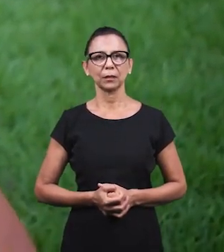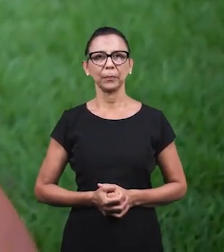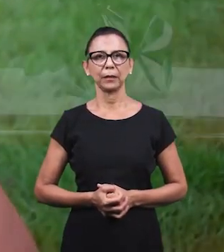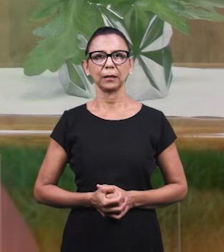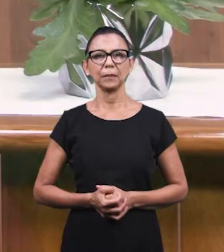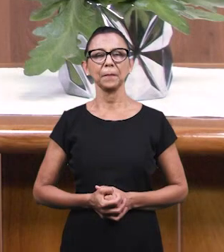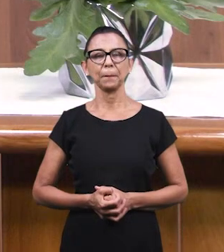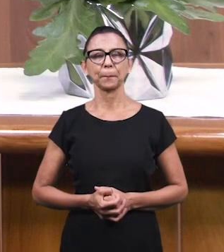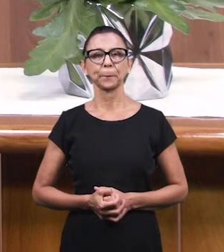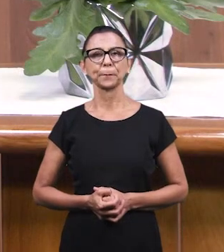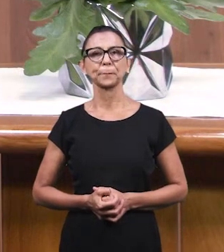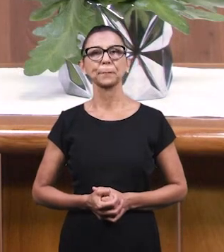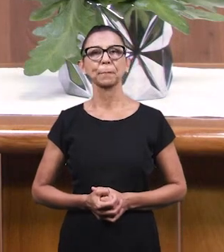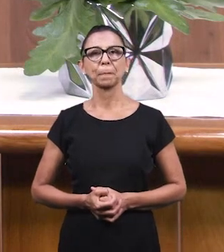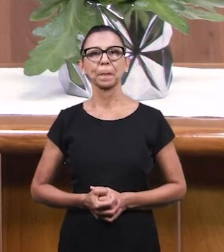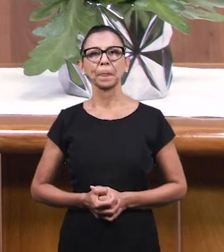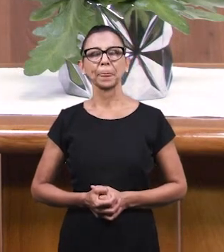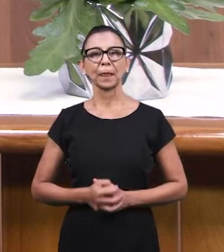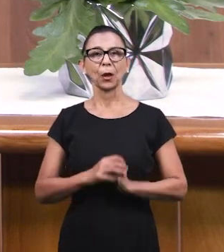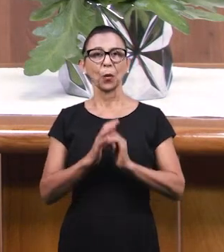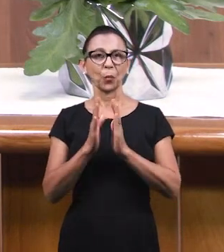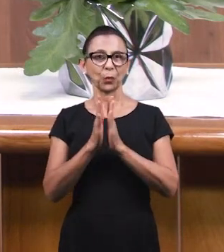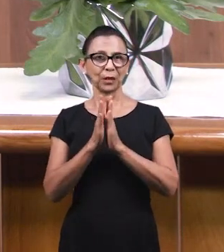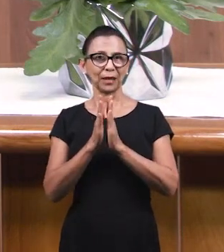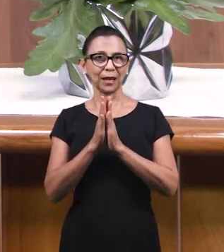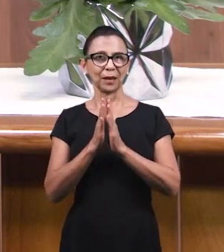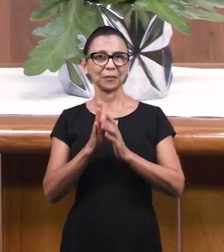Мы сейчас помолимся